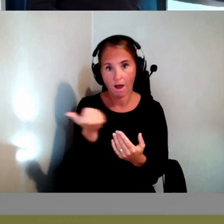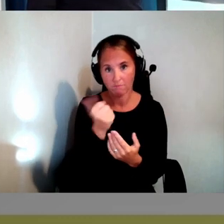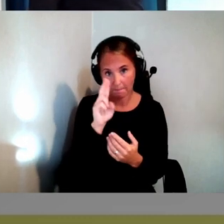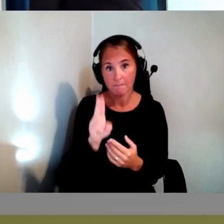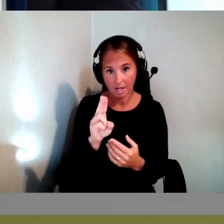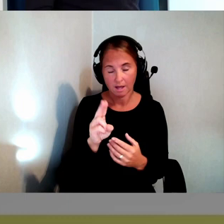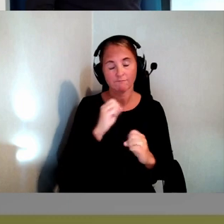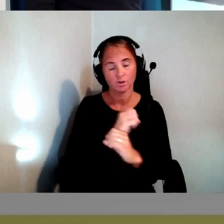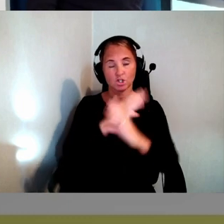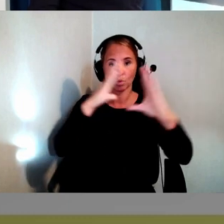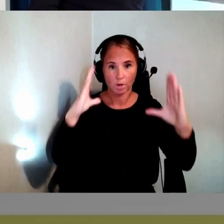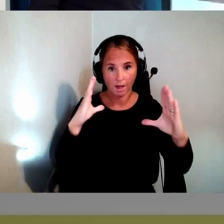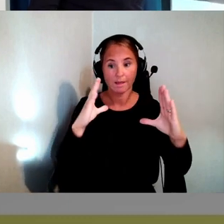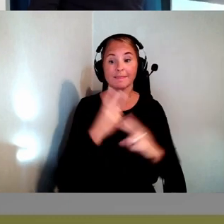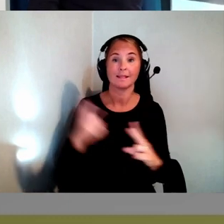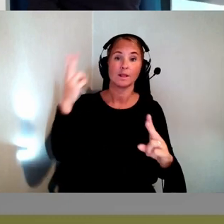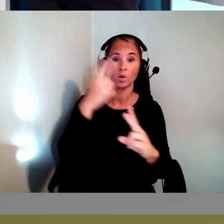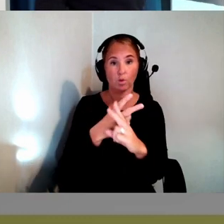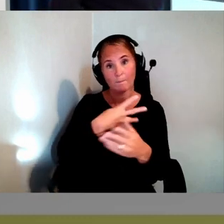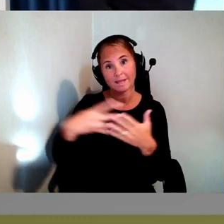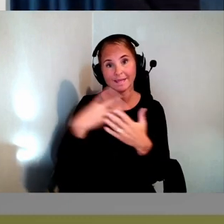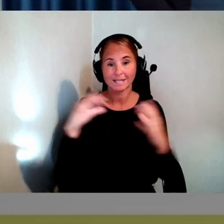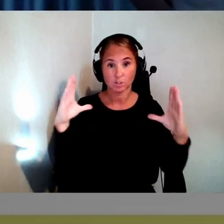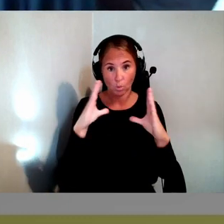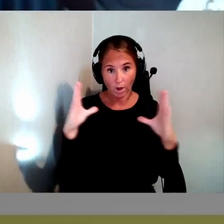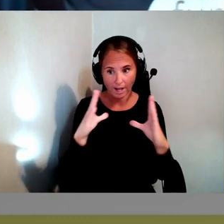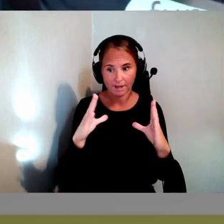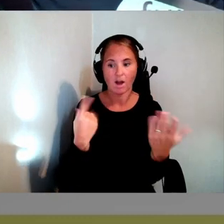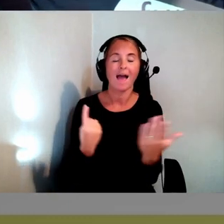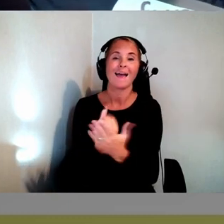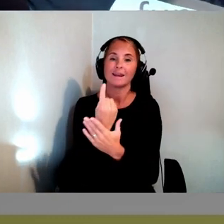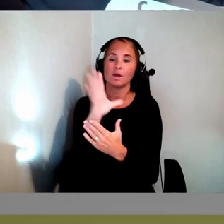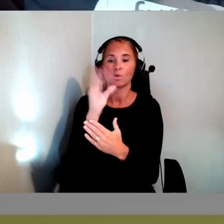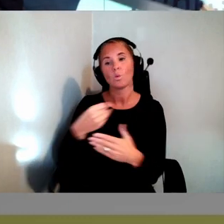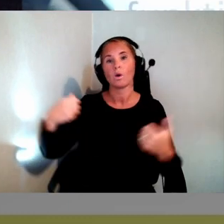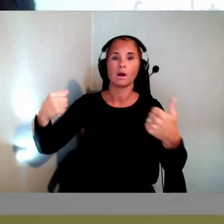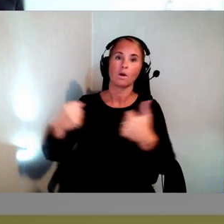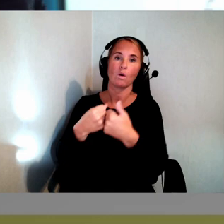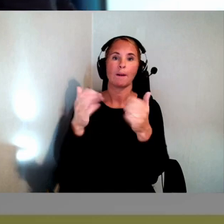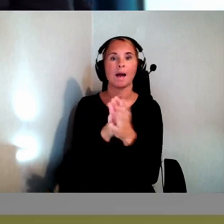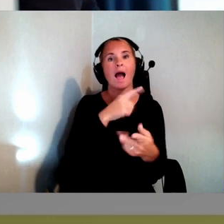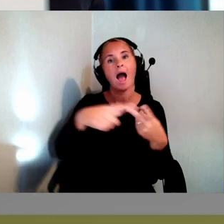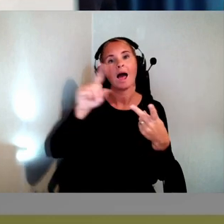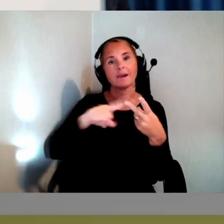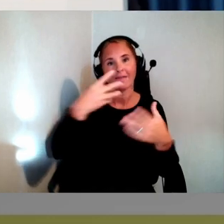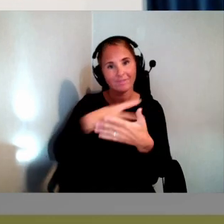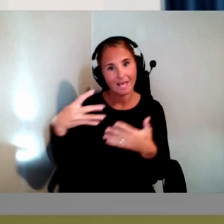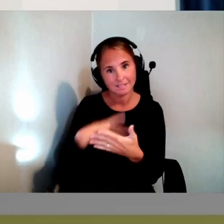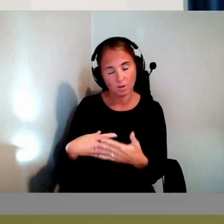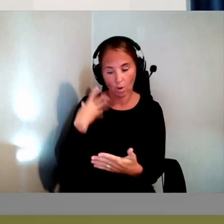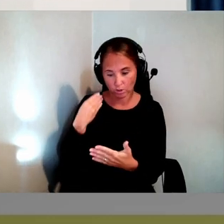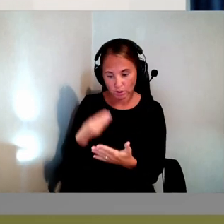Till i det här fallet dubbeltextolek. vad händer då? Ja då krockar texten med annan text. Och köpknappen blev